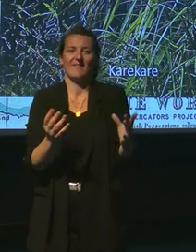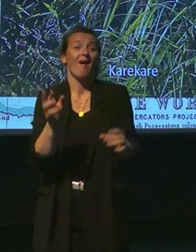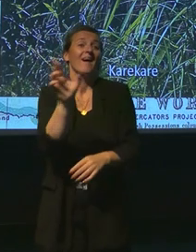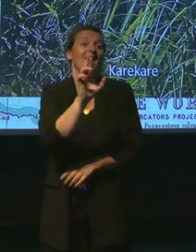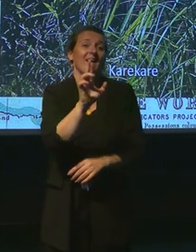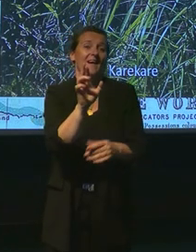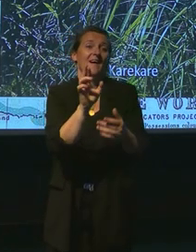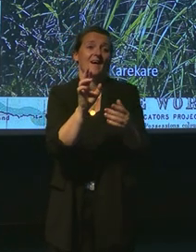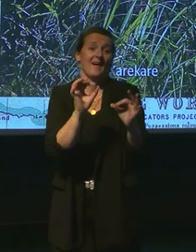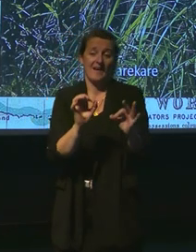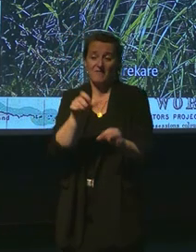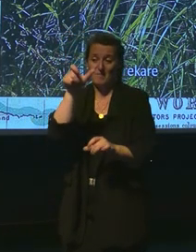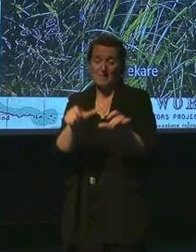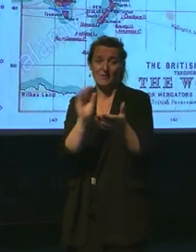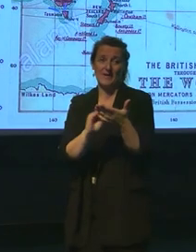rare, en tout cas, pour cet automne.